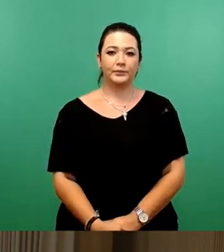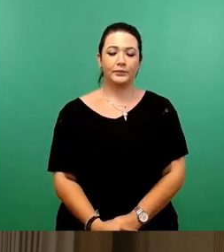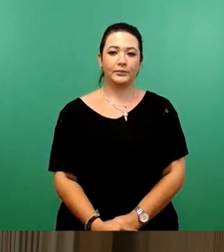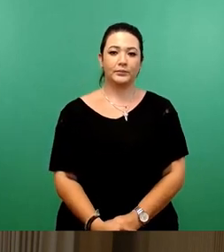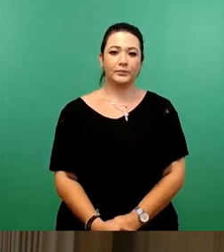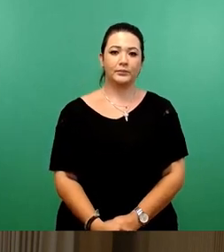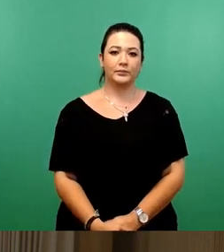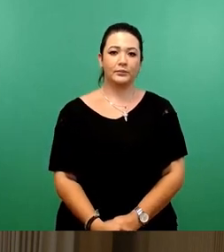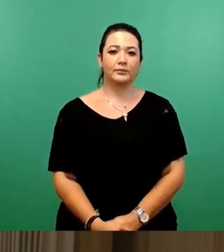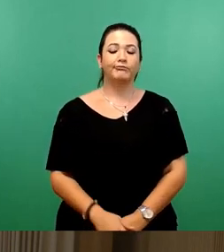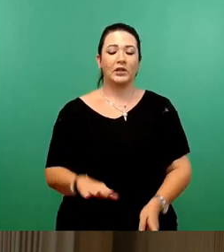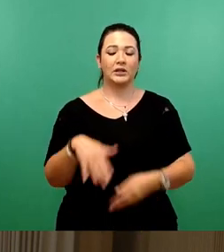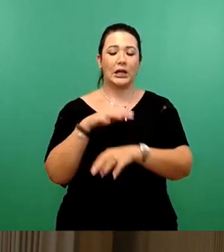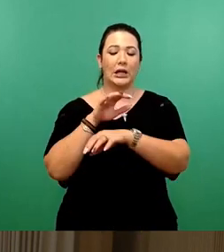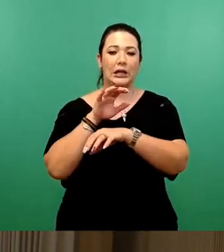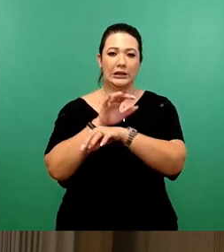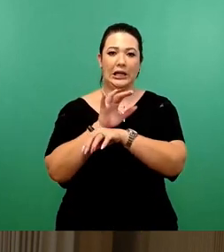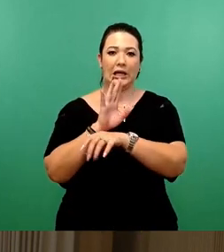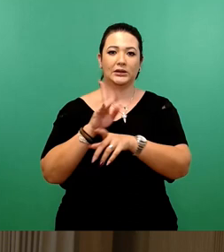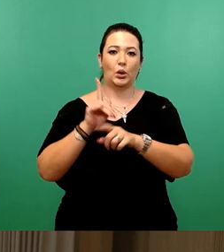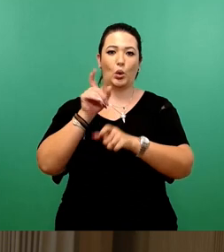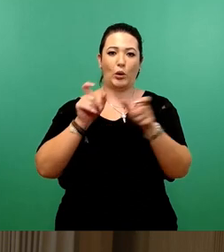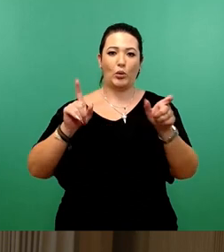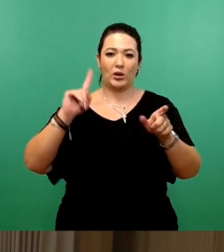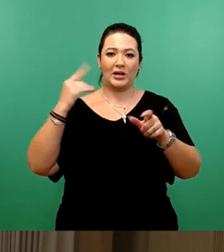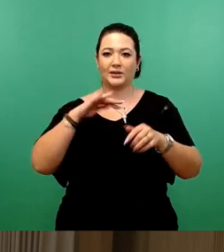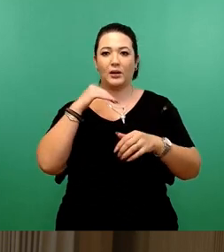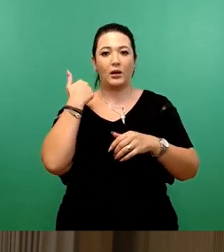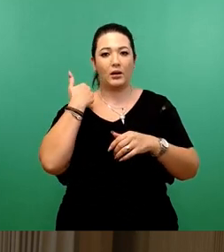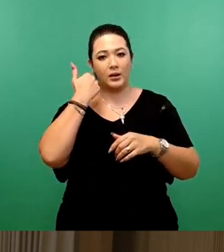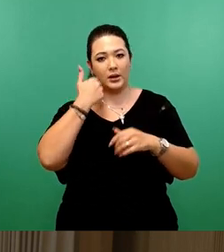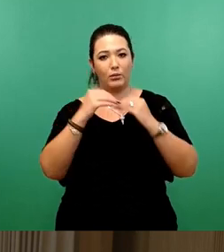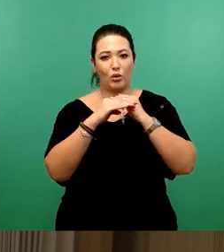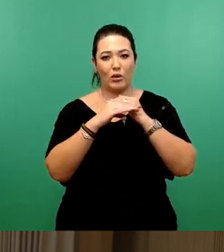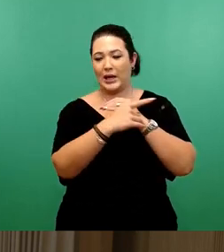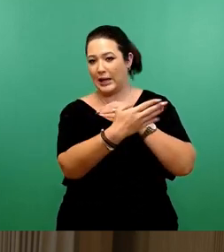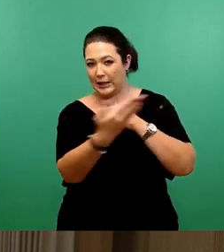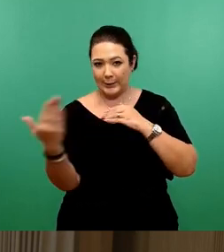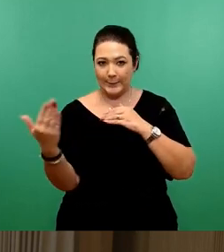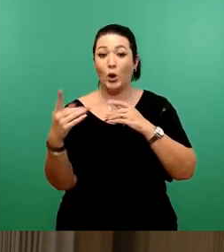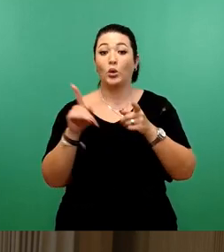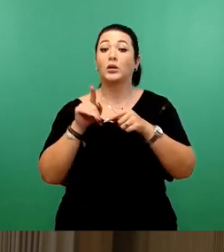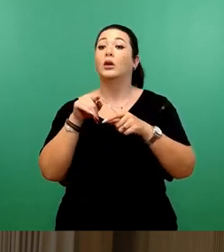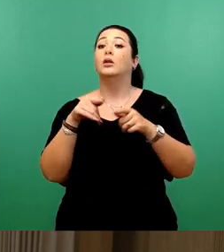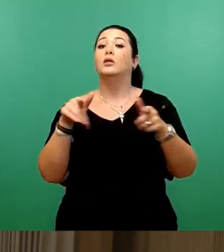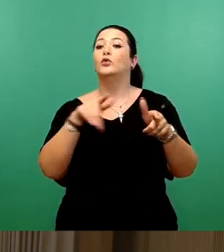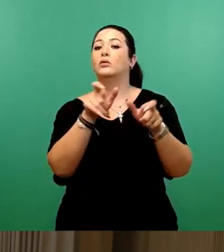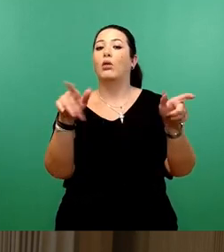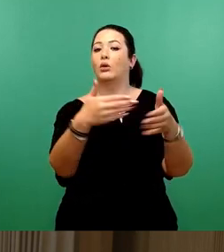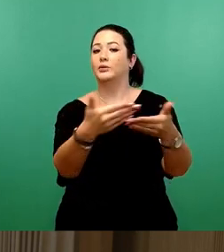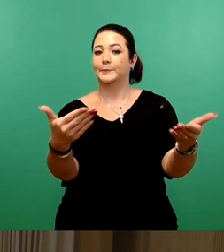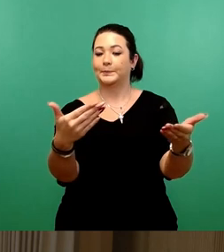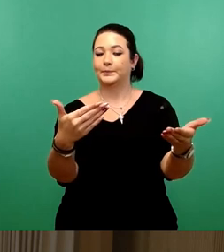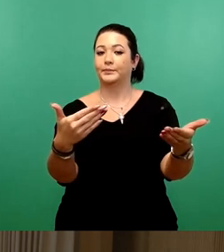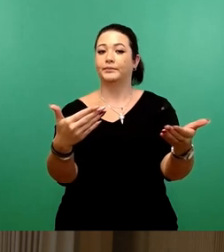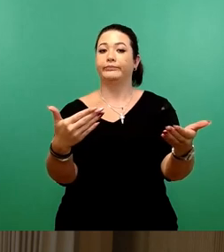Sehr geehrter Herr Oberbürgermeister, liebe Kolleginnen und Kollegen, liebe Menschen im Saal und draußen im Stream. Wir haben jetzt schon sehr viele,